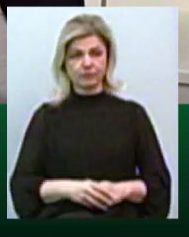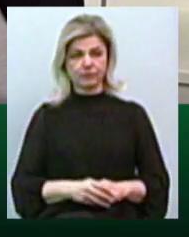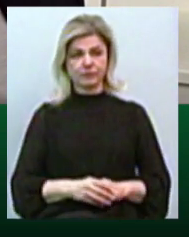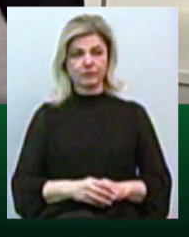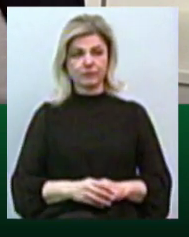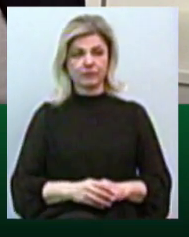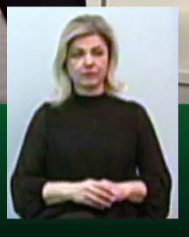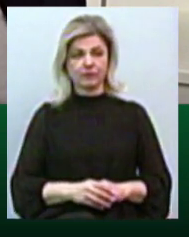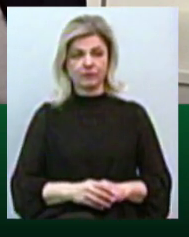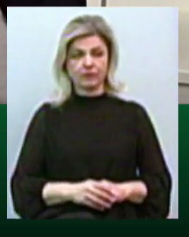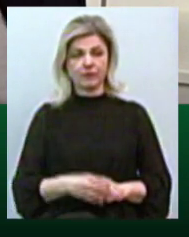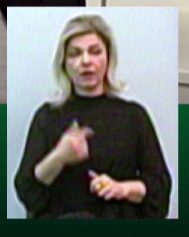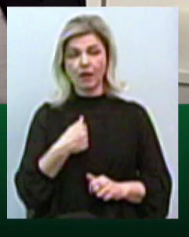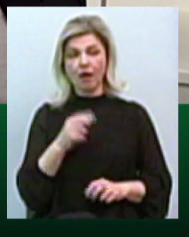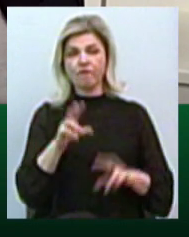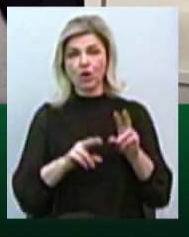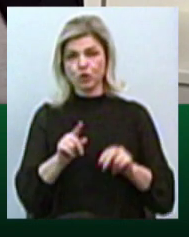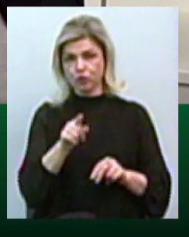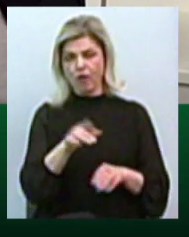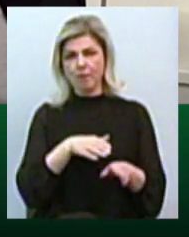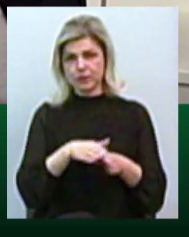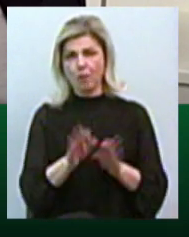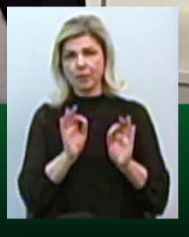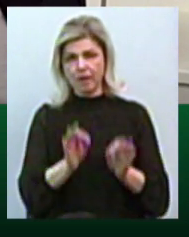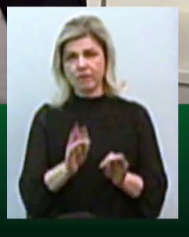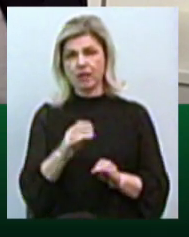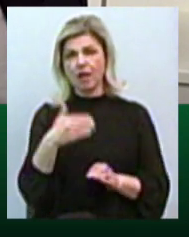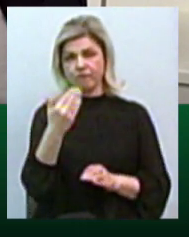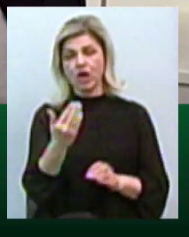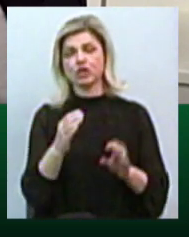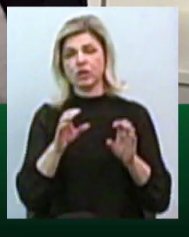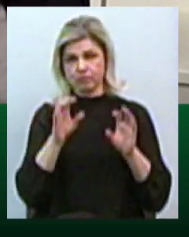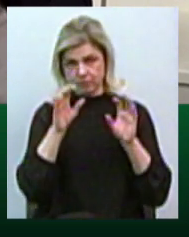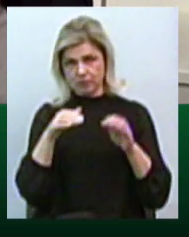значить, і я вважаю, що ви абсолютно праві, на вашій стороні закон,